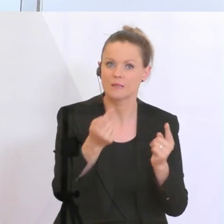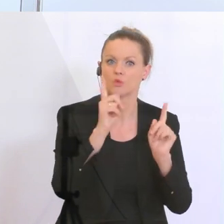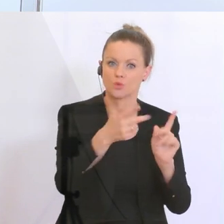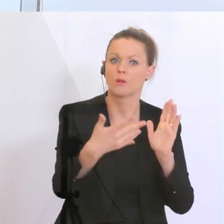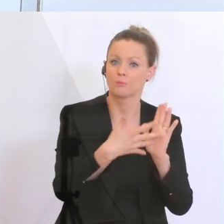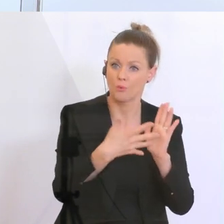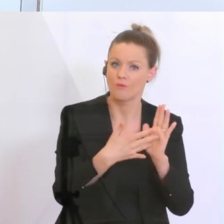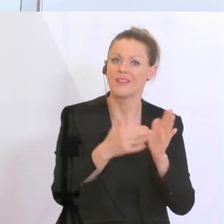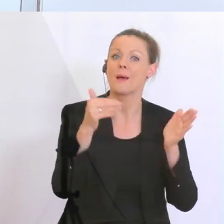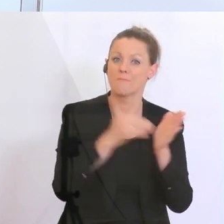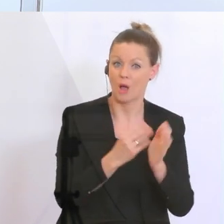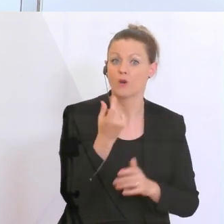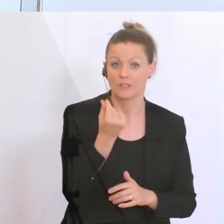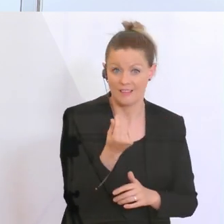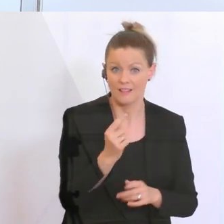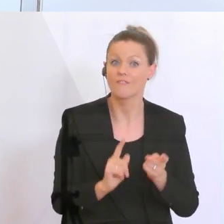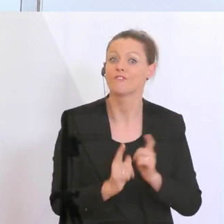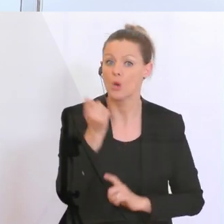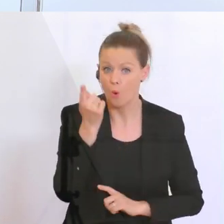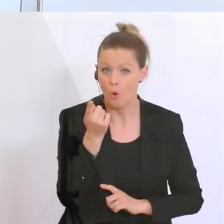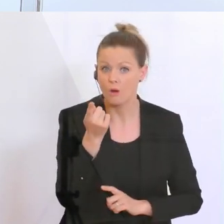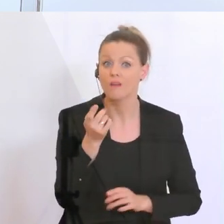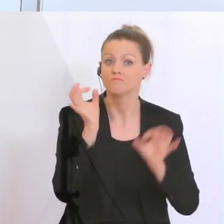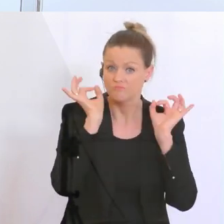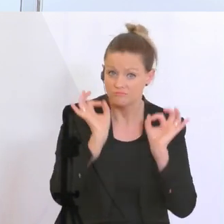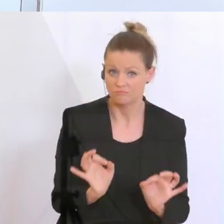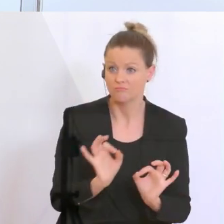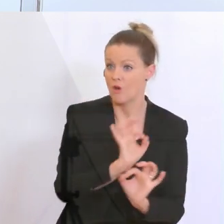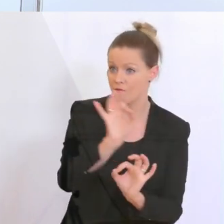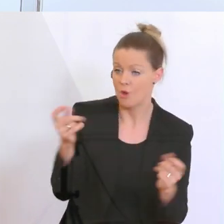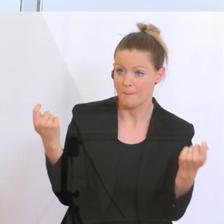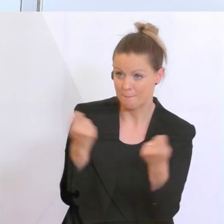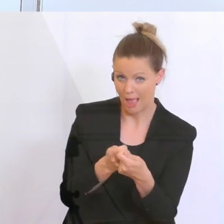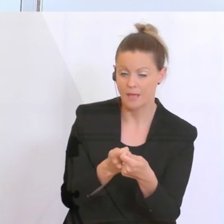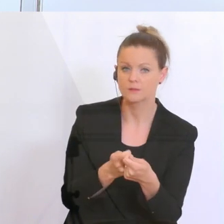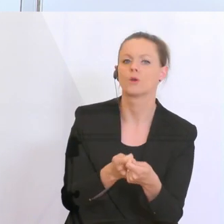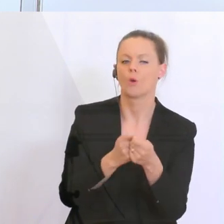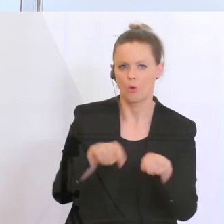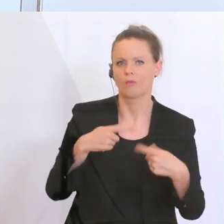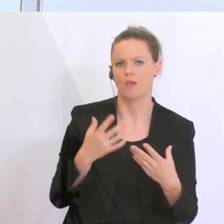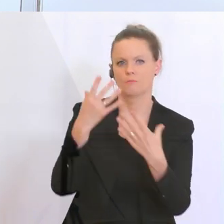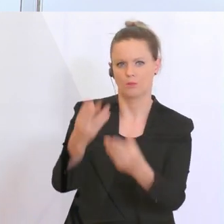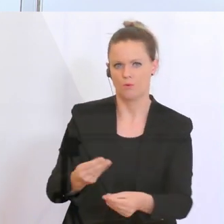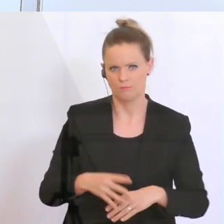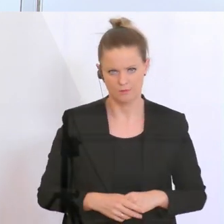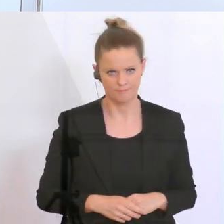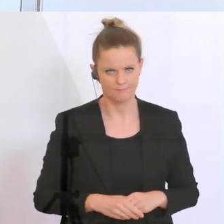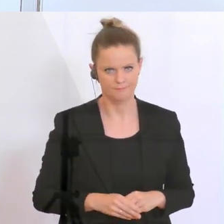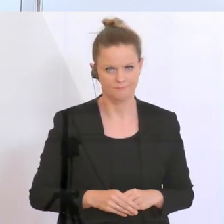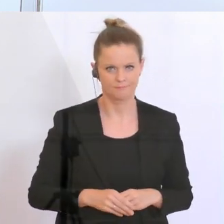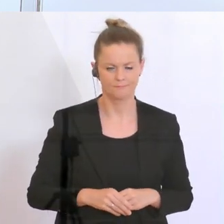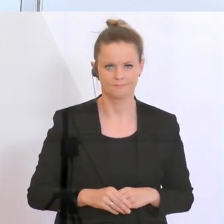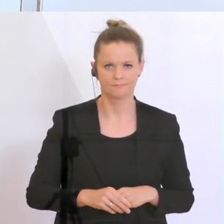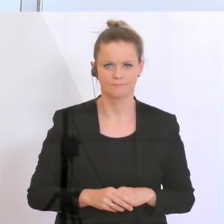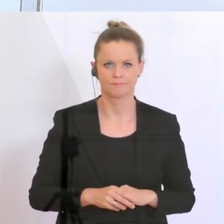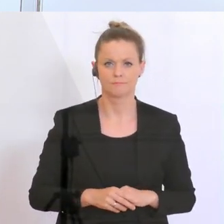Liquiditätsbedarf, wie hoch kann das sein, ist der gerechtfertigt, dann soll das Unternehmen die Hilfe auch bekommen. Das